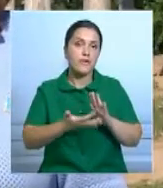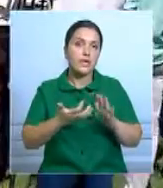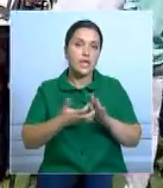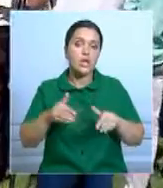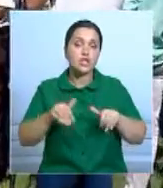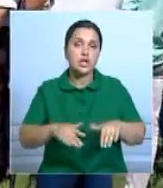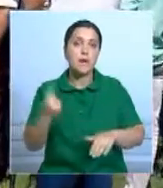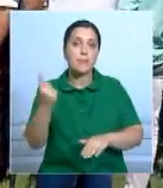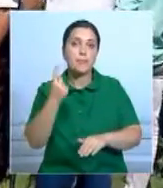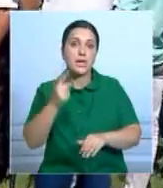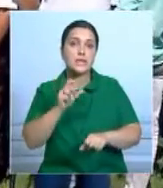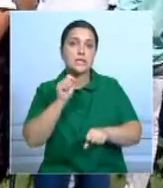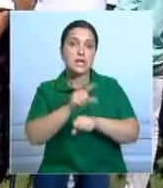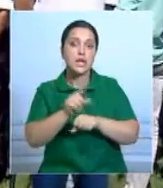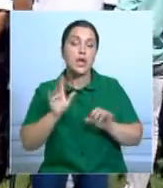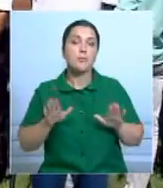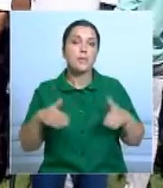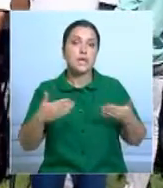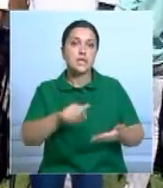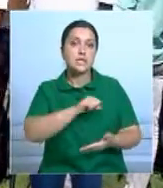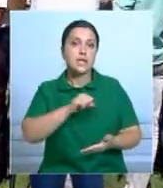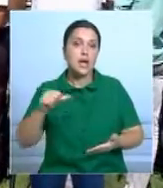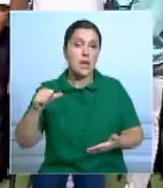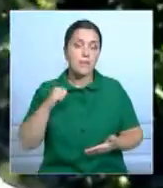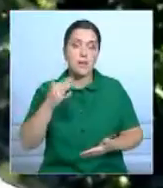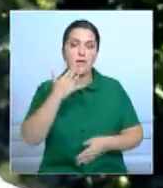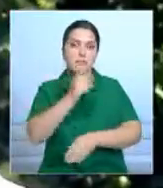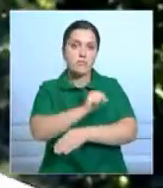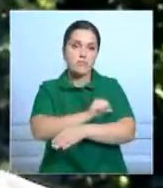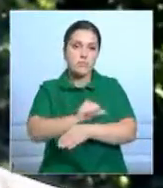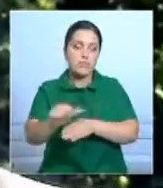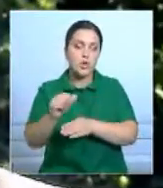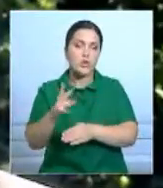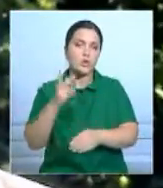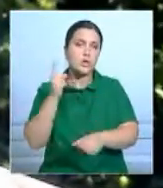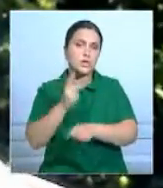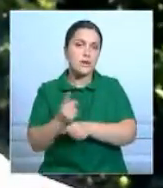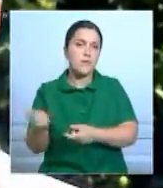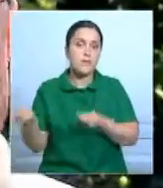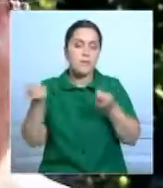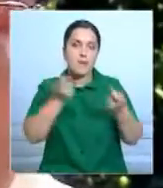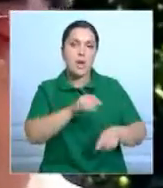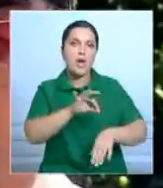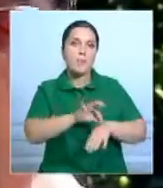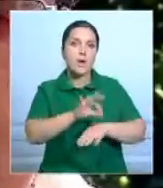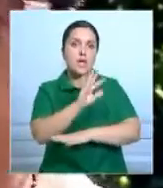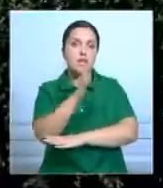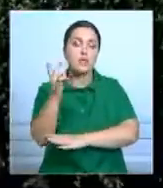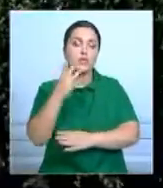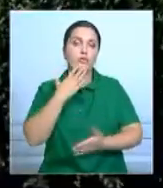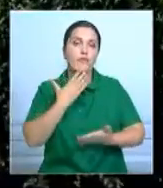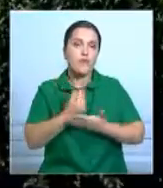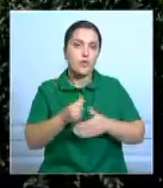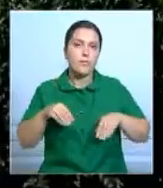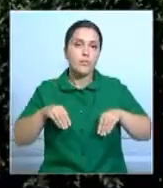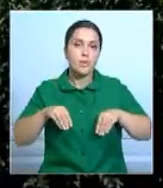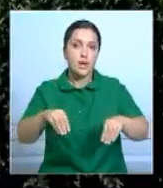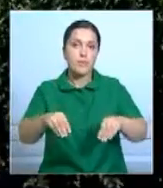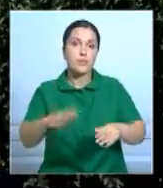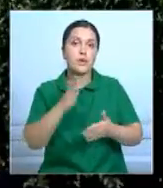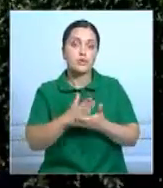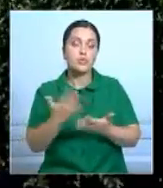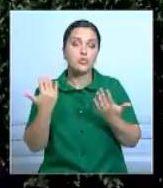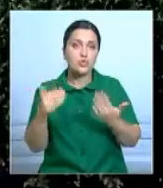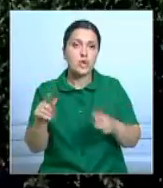Решение первой задачи меркенцы предложили сами. Вместо того, чтобы завозить из-за рубежа больные деревья, нужно высаживать собственные. Более предприимчивые